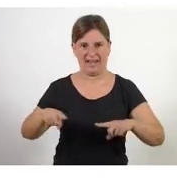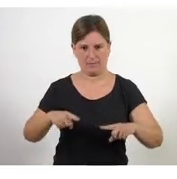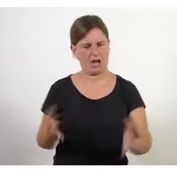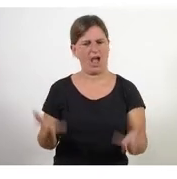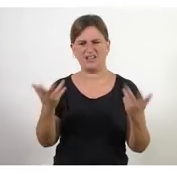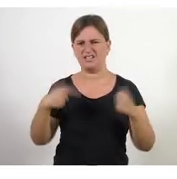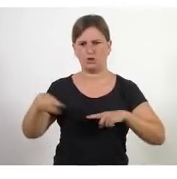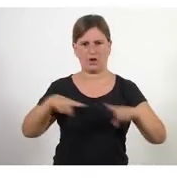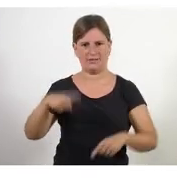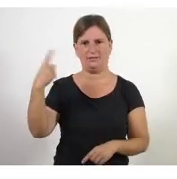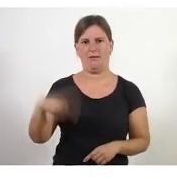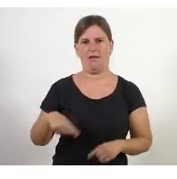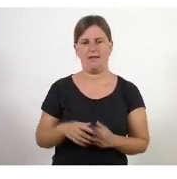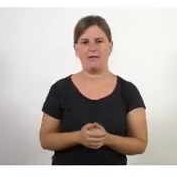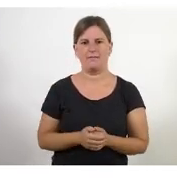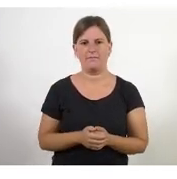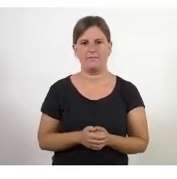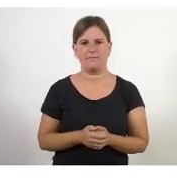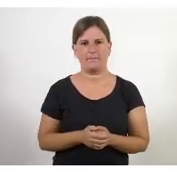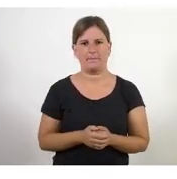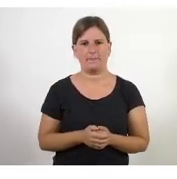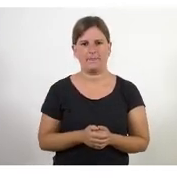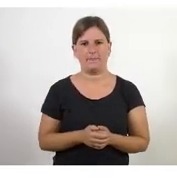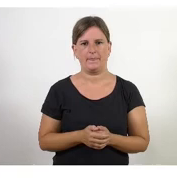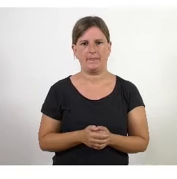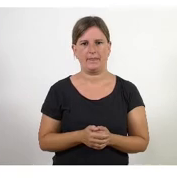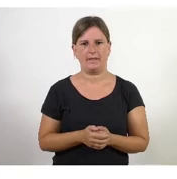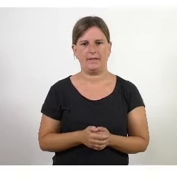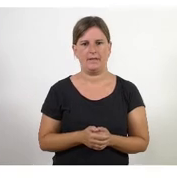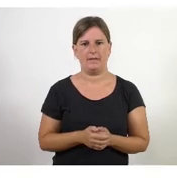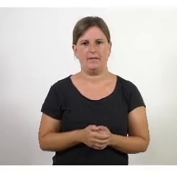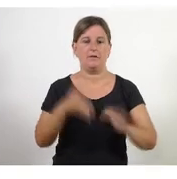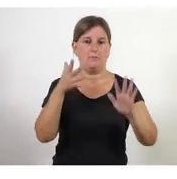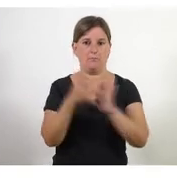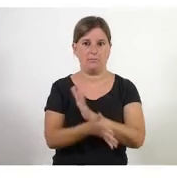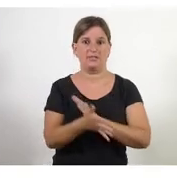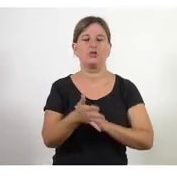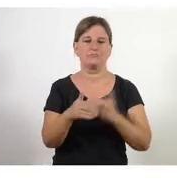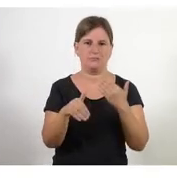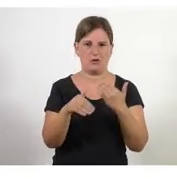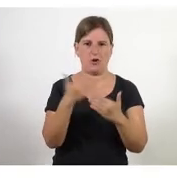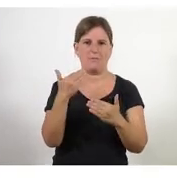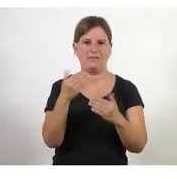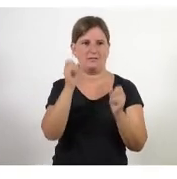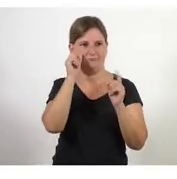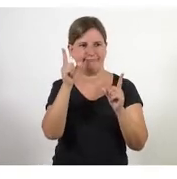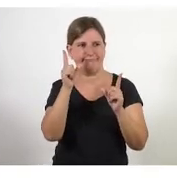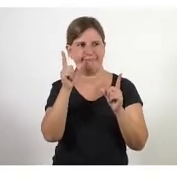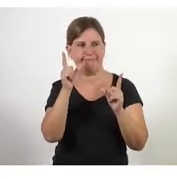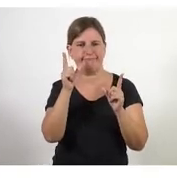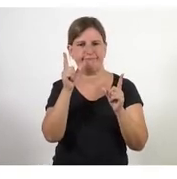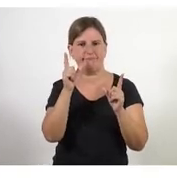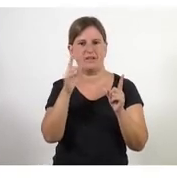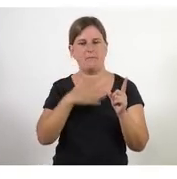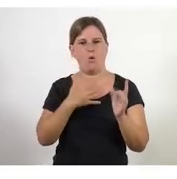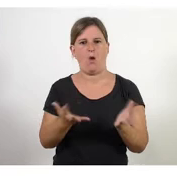i ara ja pots saber sabent els nivells que hi ha ja pots començar a veure quina és l'agilitat que